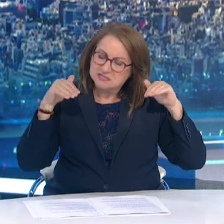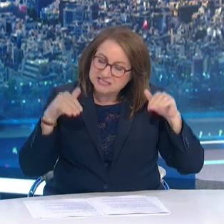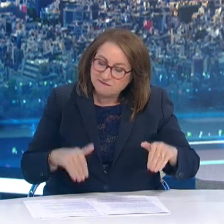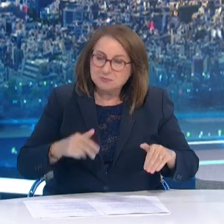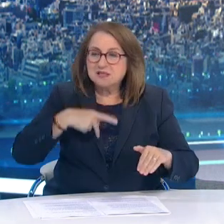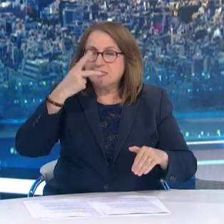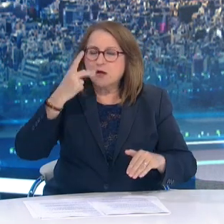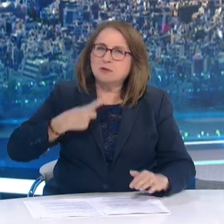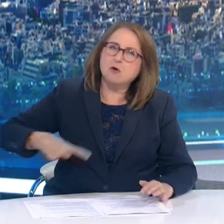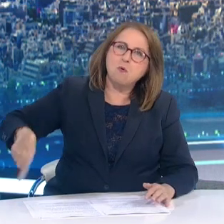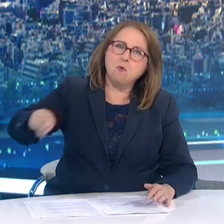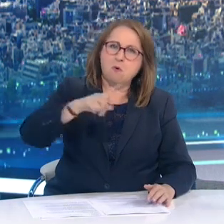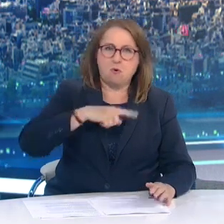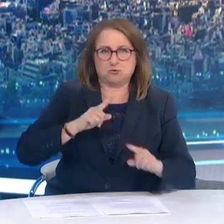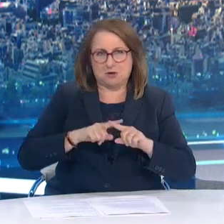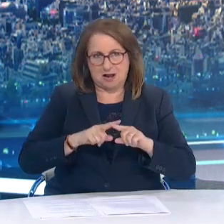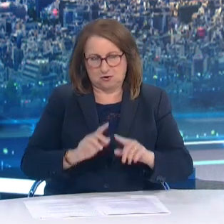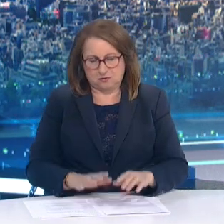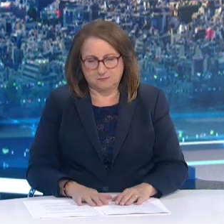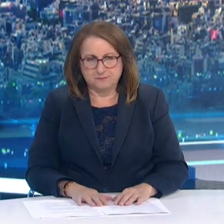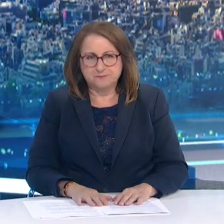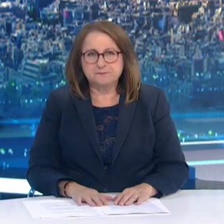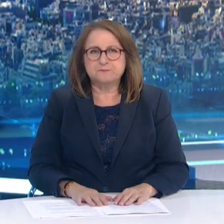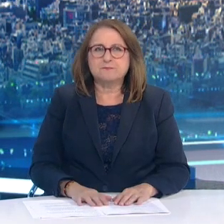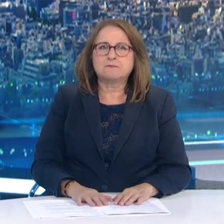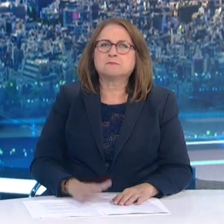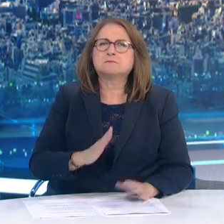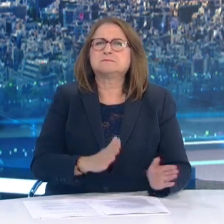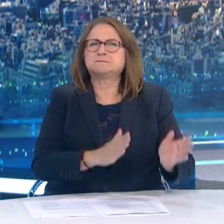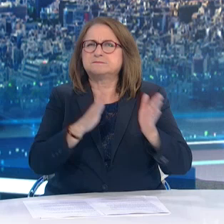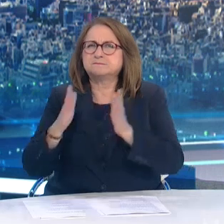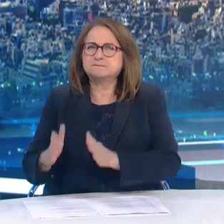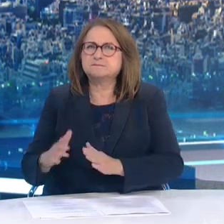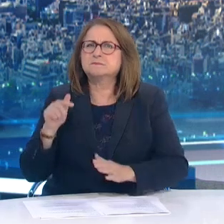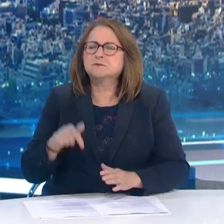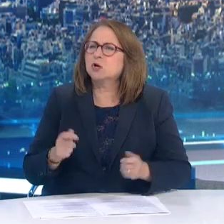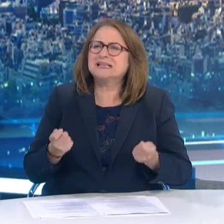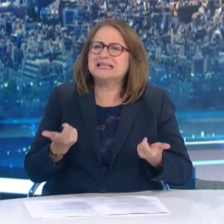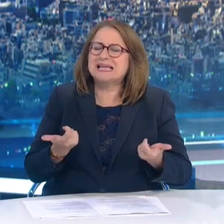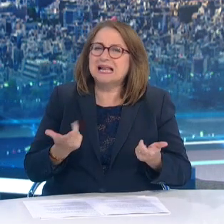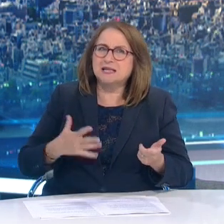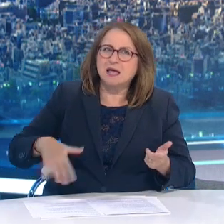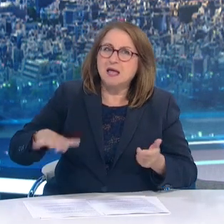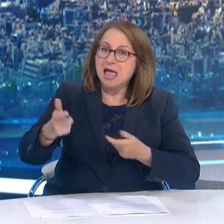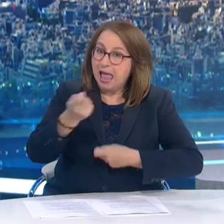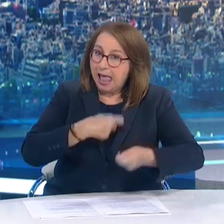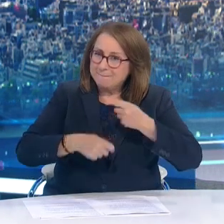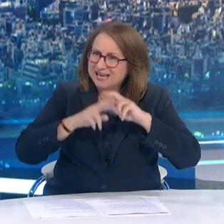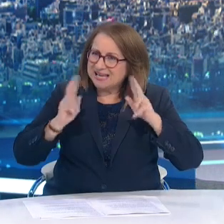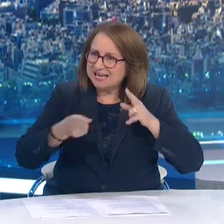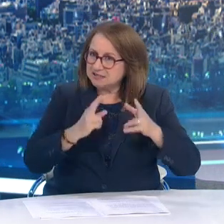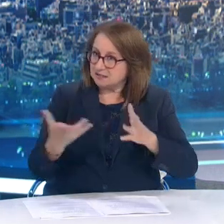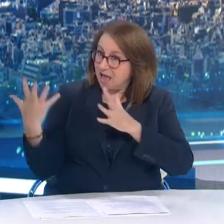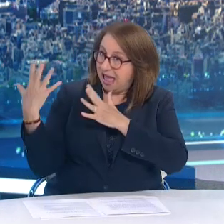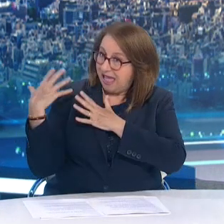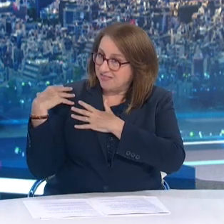τίθεται έτερο ερώτημα Μετακυλείεται το βάρος της μέρημνας για τη δημόσια υγεία από την πολιτεία της επιχειρήσης Η απάντηση είναι ότι υπάρχει αδύρητη